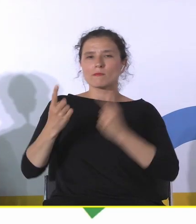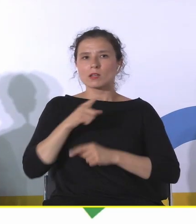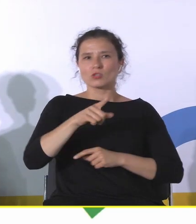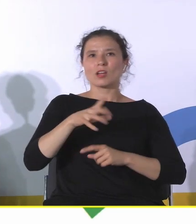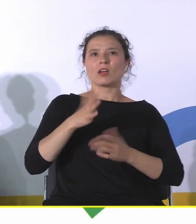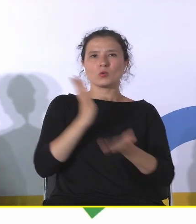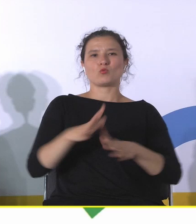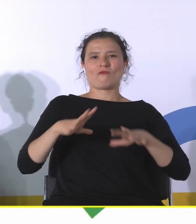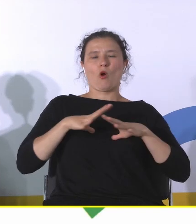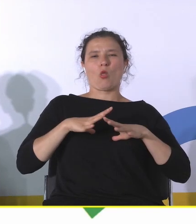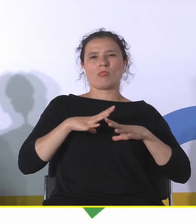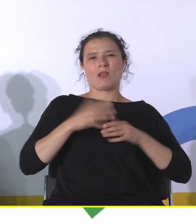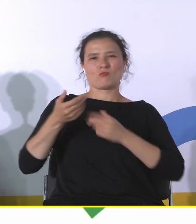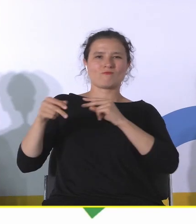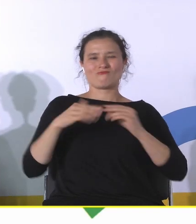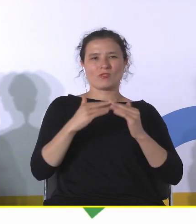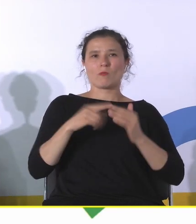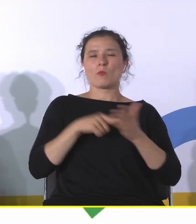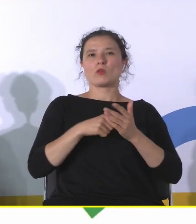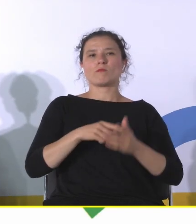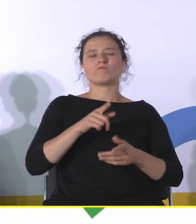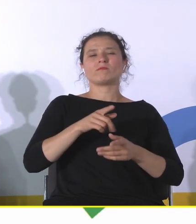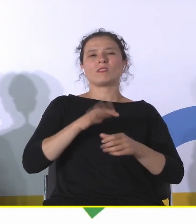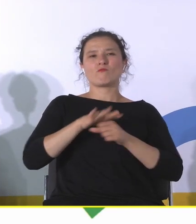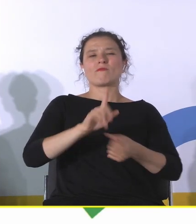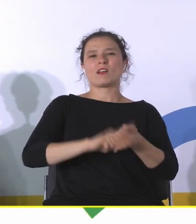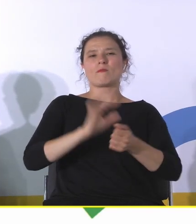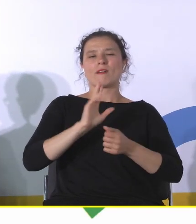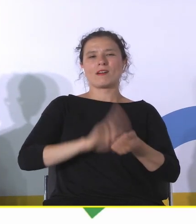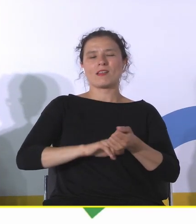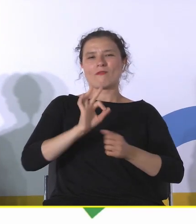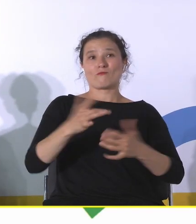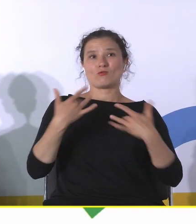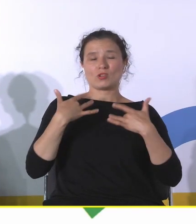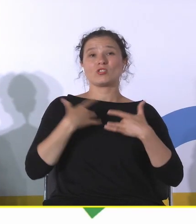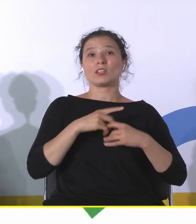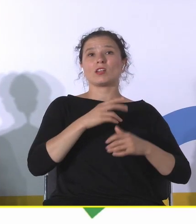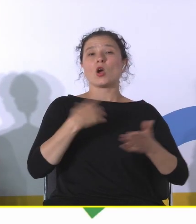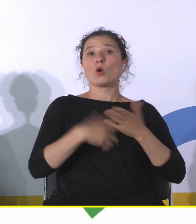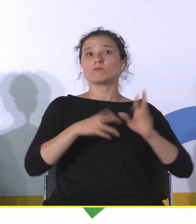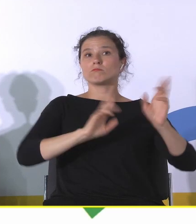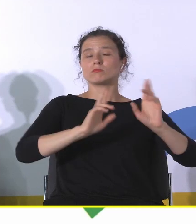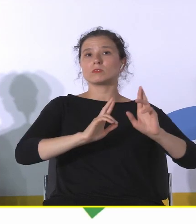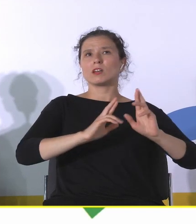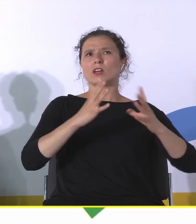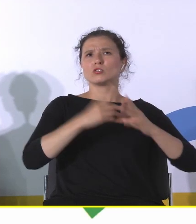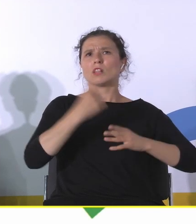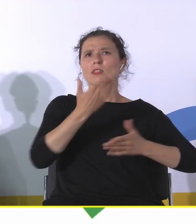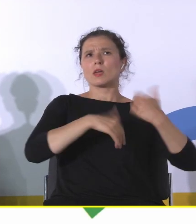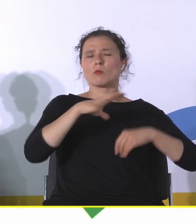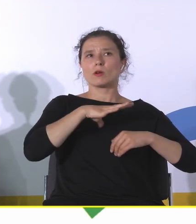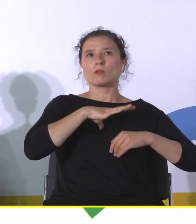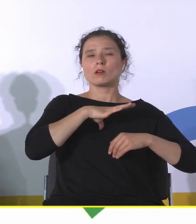wyznaczał rytm ich życia. I ten ostatni sygnał zabrzmił bodaj 10 lat temu i wszyscy zostali tak jak są. Nie ma przed